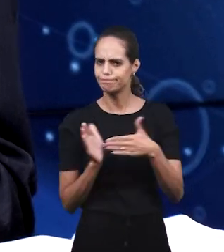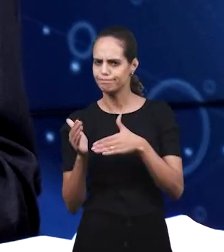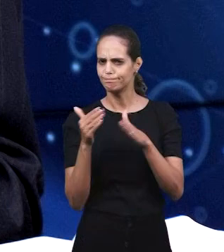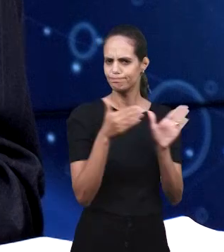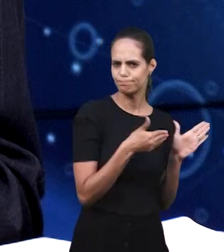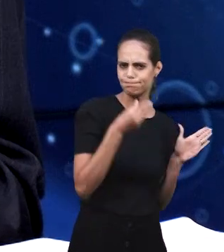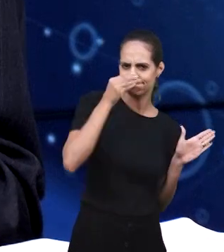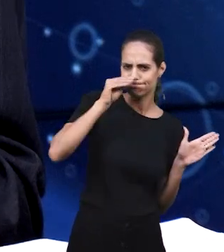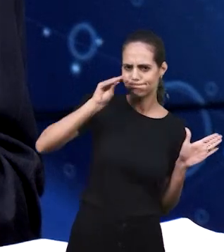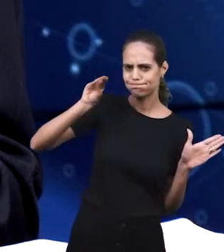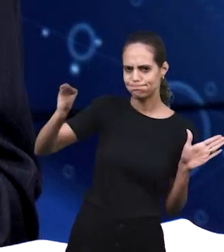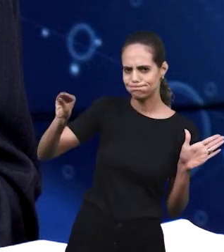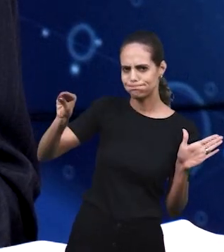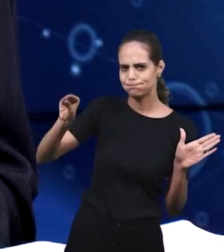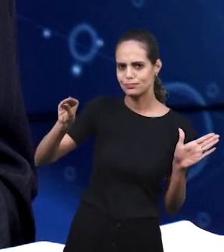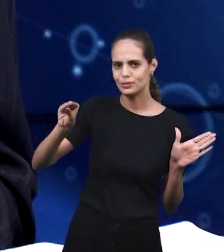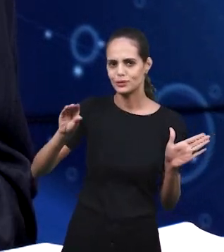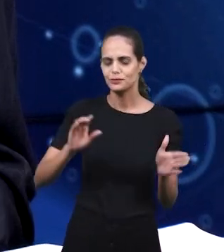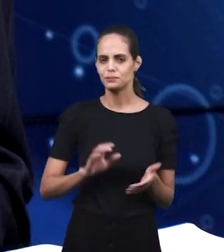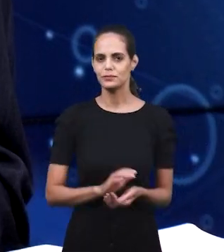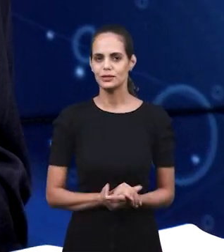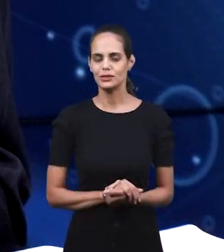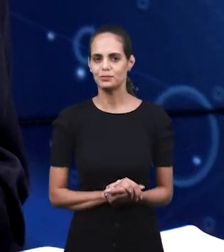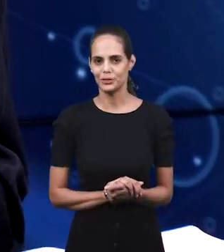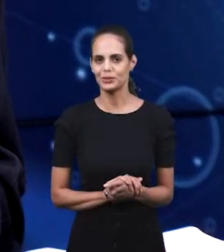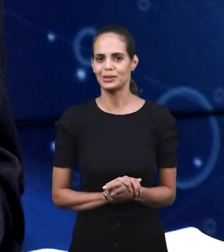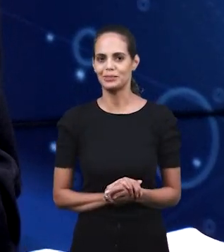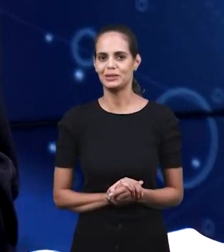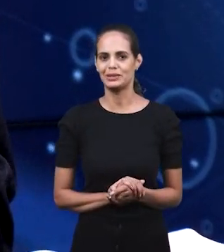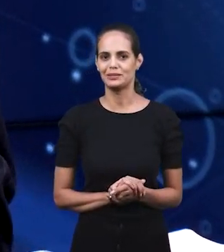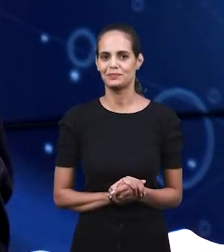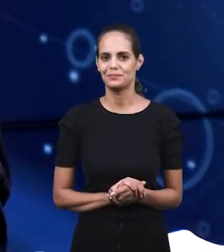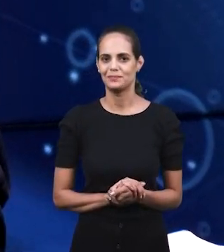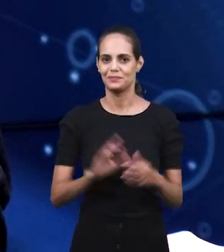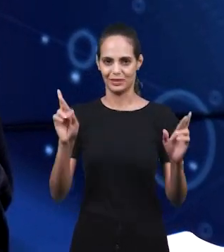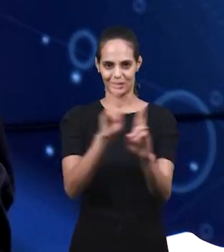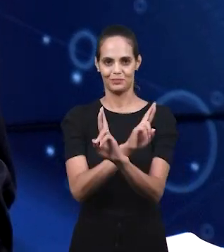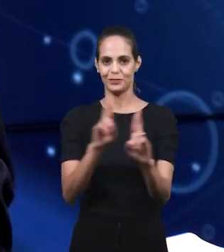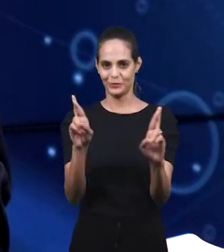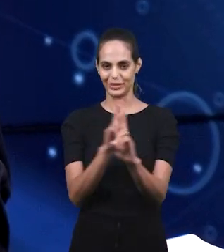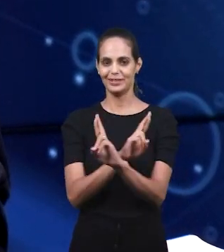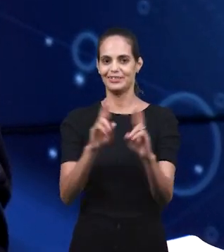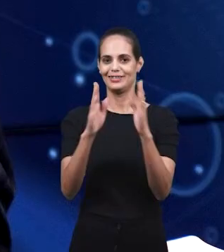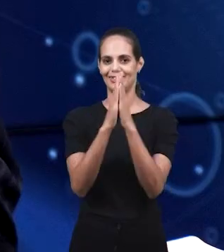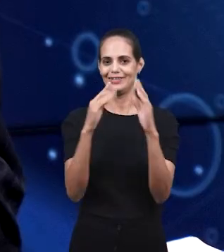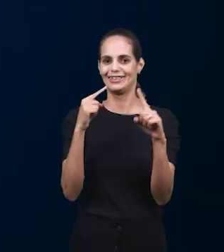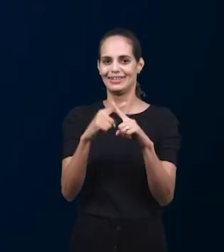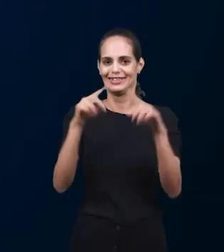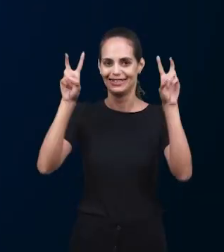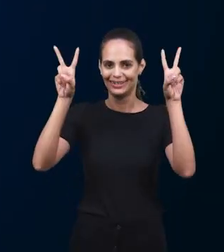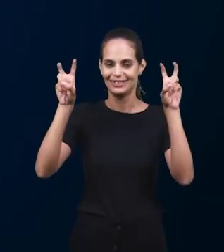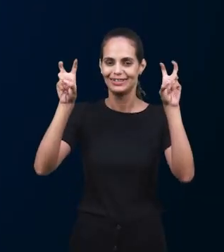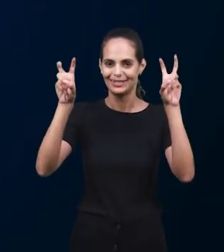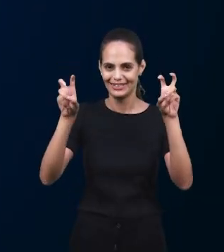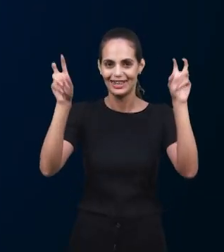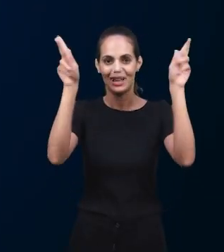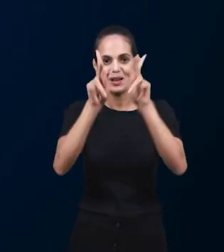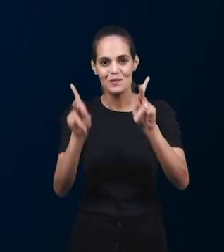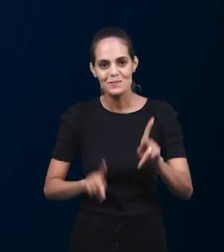отступничества. И укажите причины и результаты отступничества. И она даст нам ответ на этот вопрос.